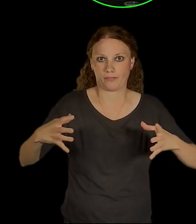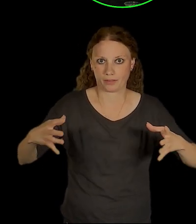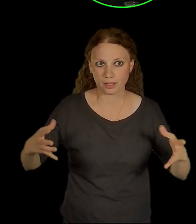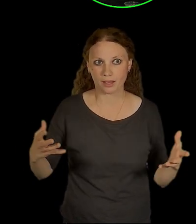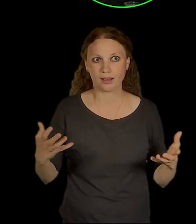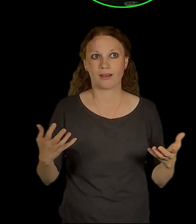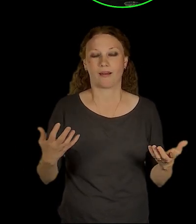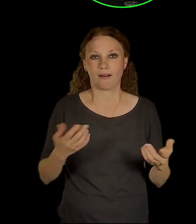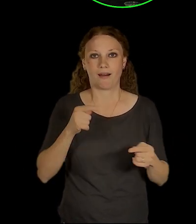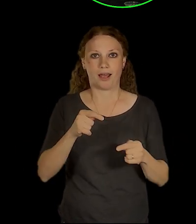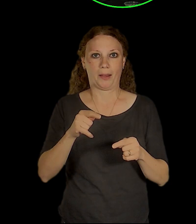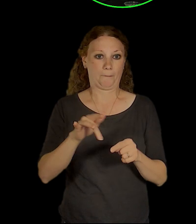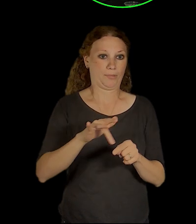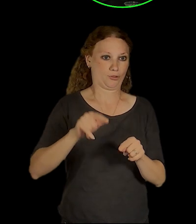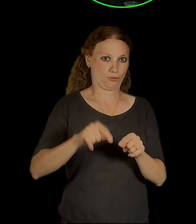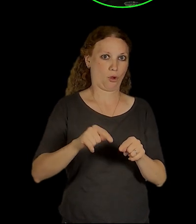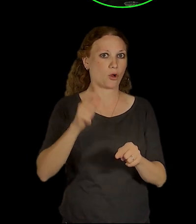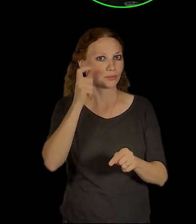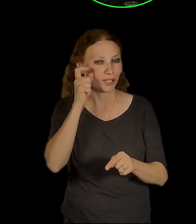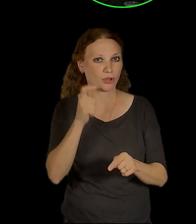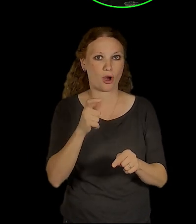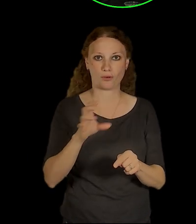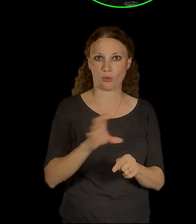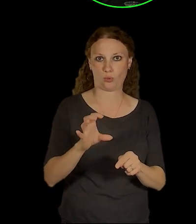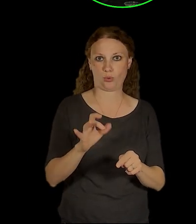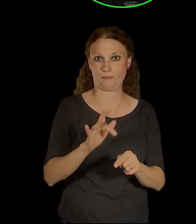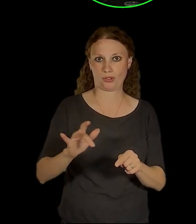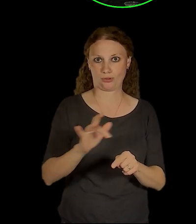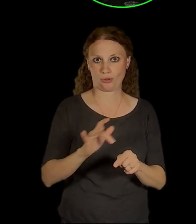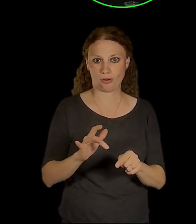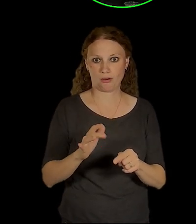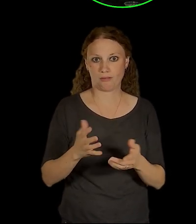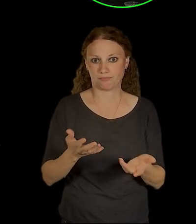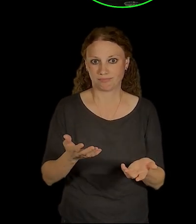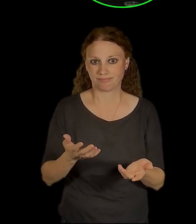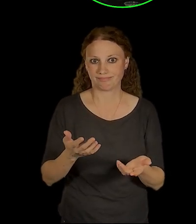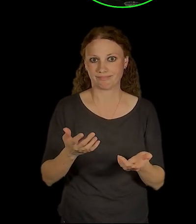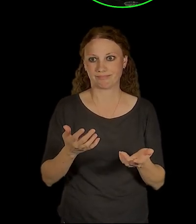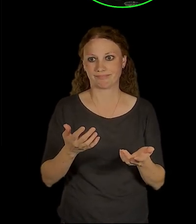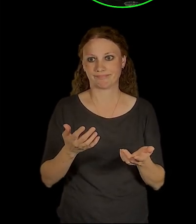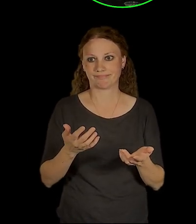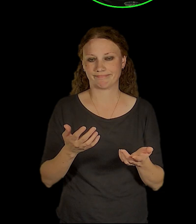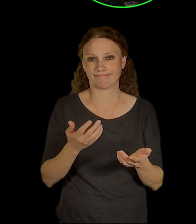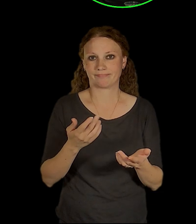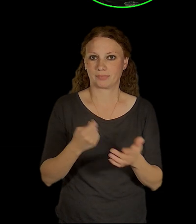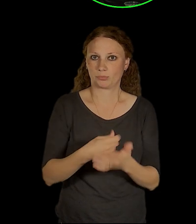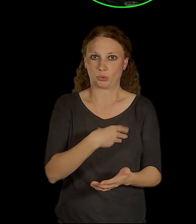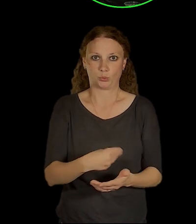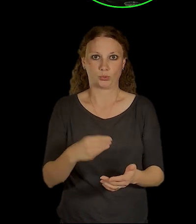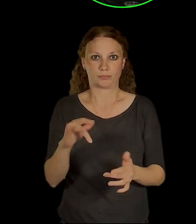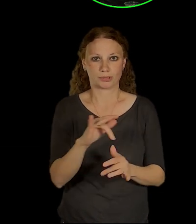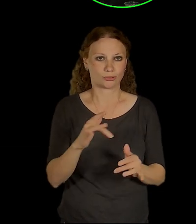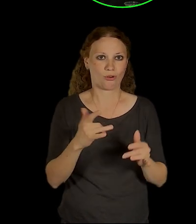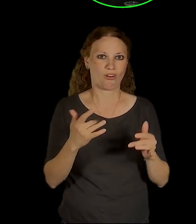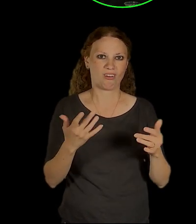města, v takovýhle atraktivní lokalitě, mít plochy pro jednotlivý média rozprostřený a spotřebovávat tu plochu. Asi je